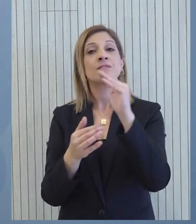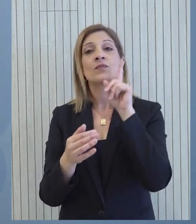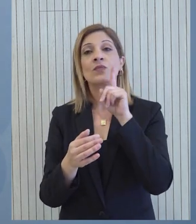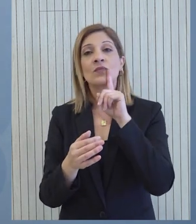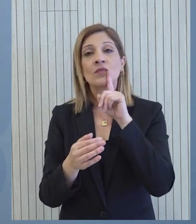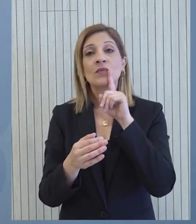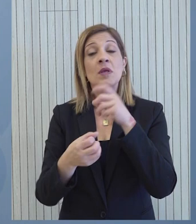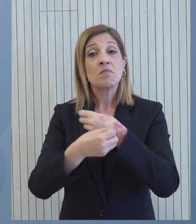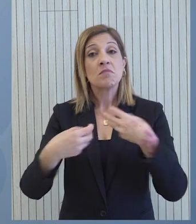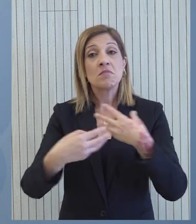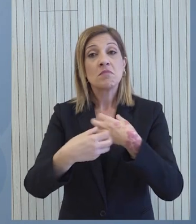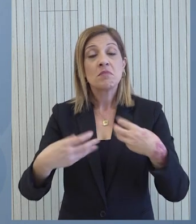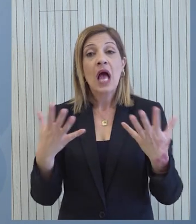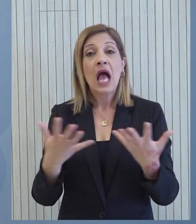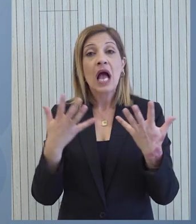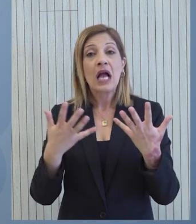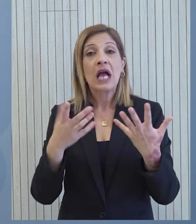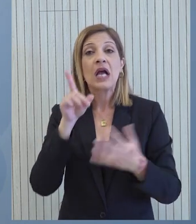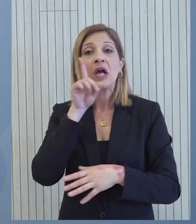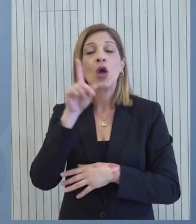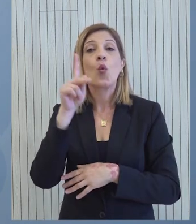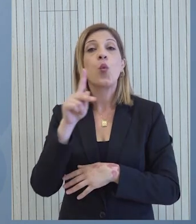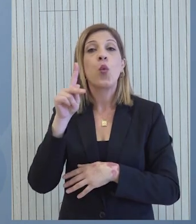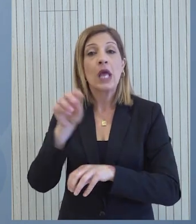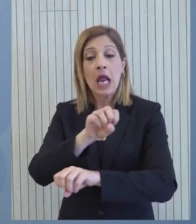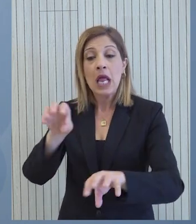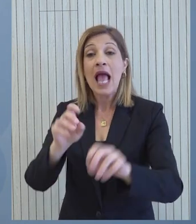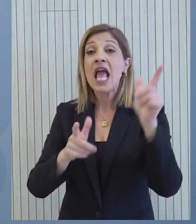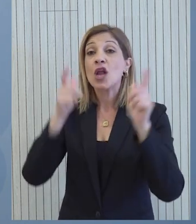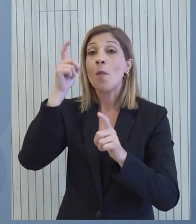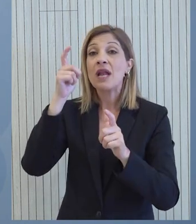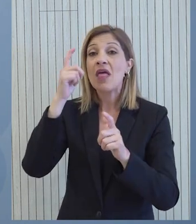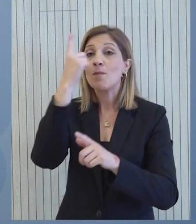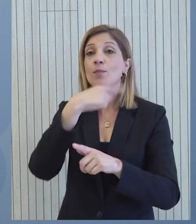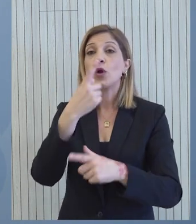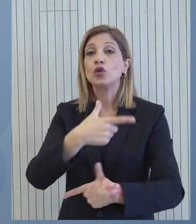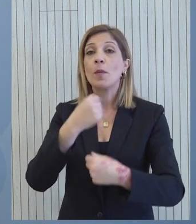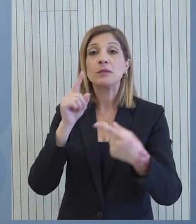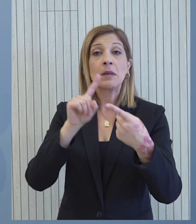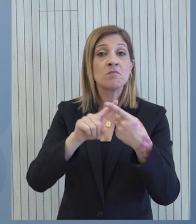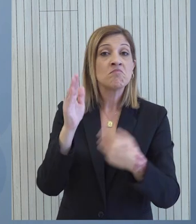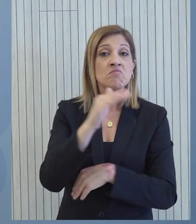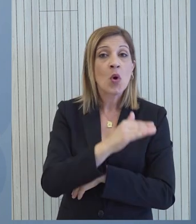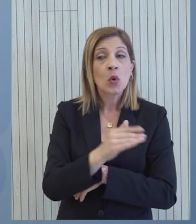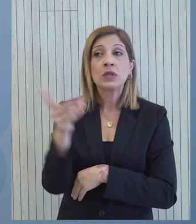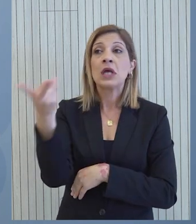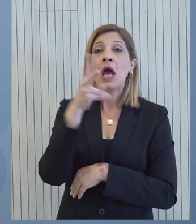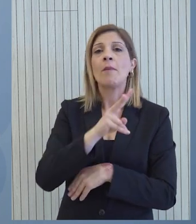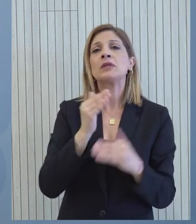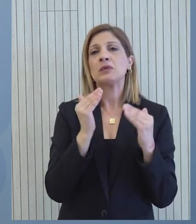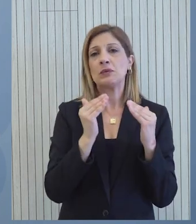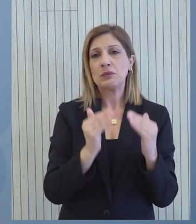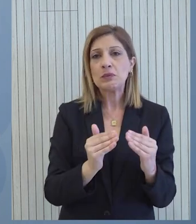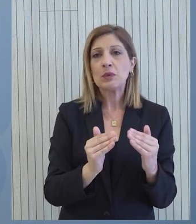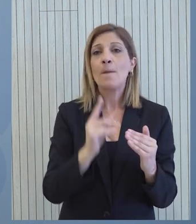ενημέρωση για το πότε θα ενημερώσει η κυρία Κουαγιάρ το Γενικό Γραμματέα. Η ενημέρωση που έχουμε παραμένει η ίδια μέχρι στιγμής είναι